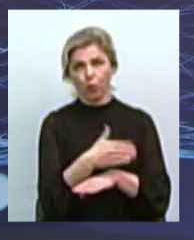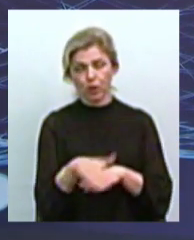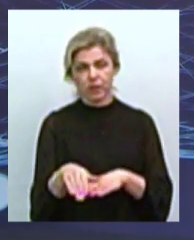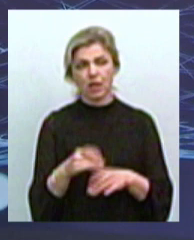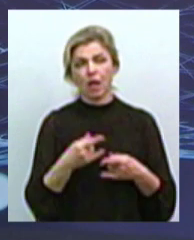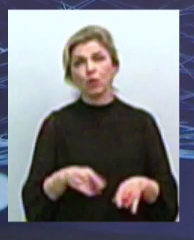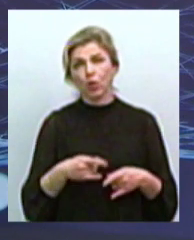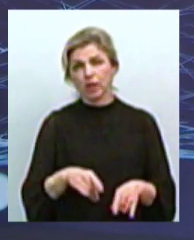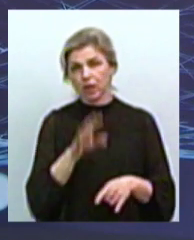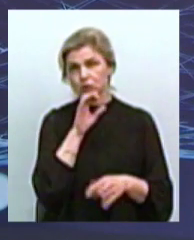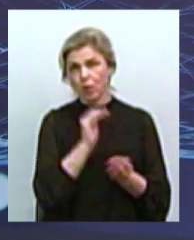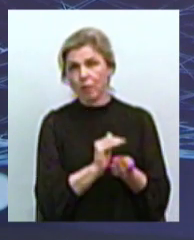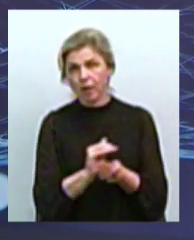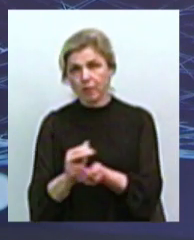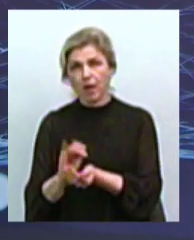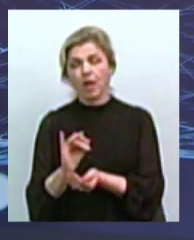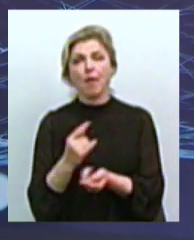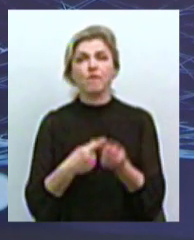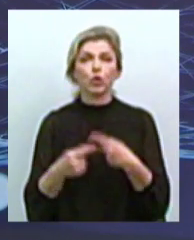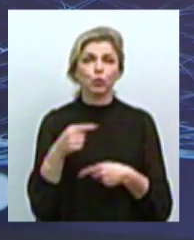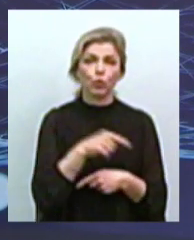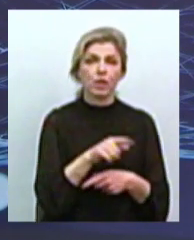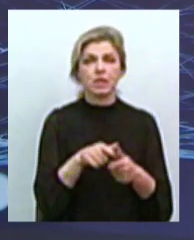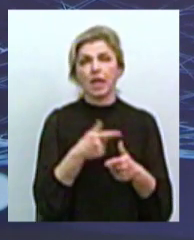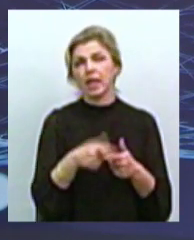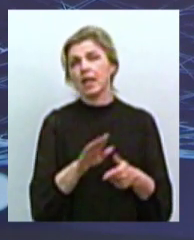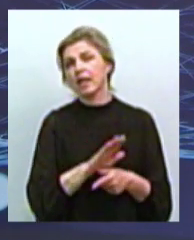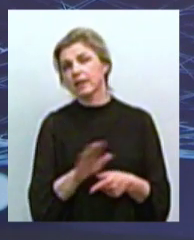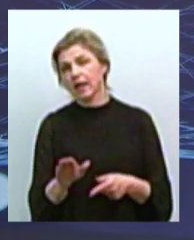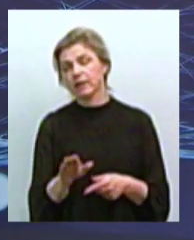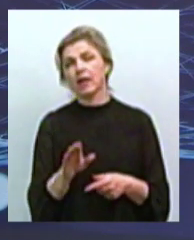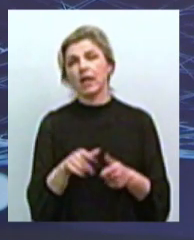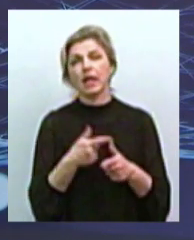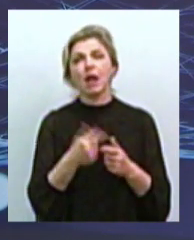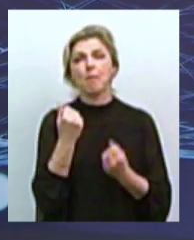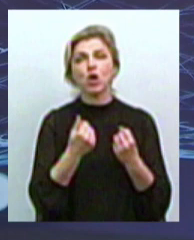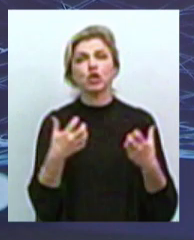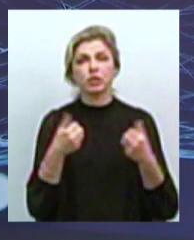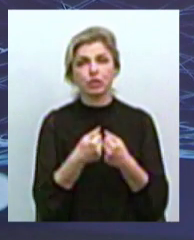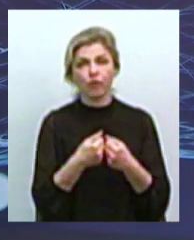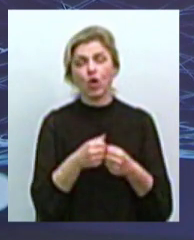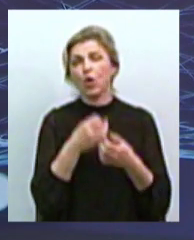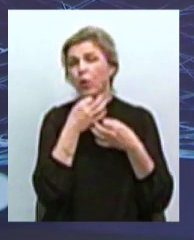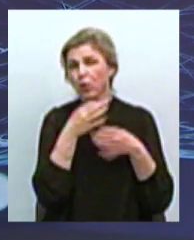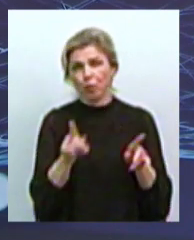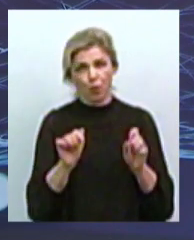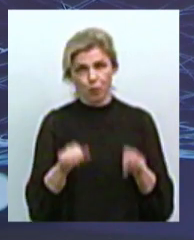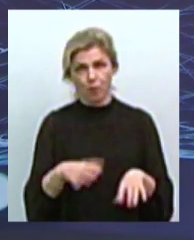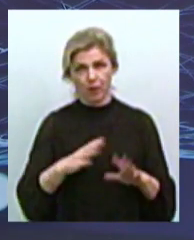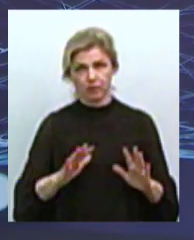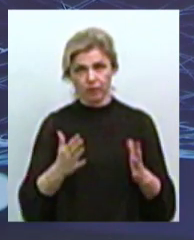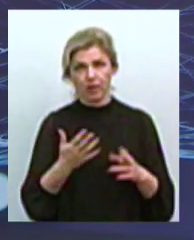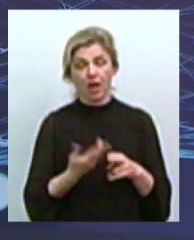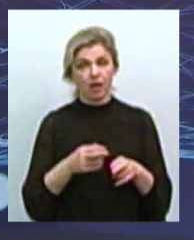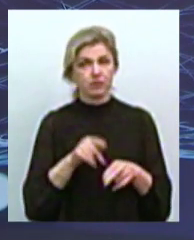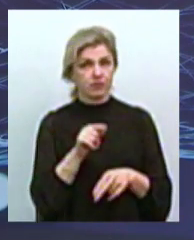там цуциків, і, можливо, повернулася, а можливо, не повернулася, можливо, її автівка збила. Тобто, може статися, що завгодно, це безвідповідальне